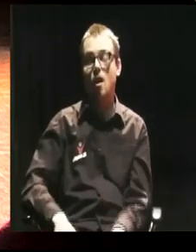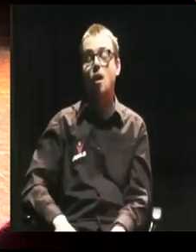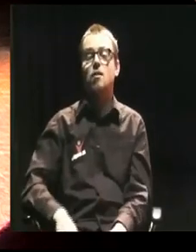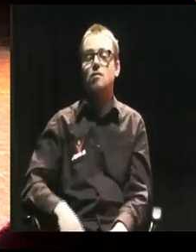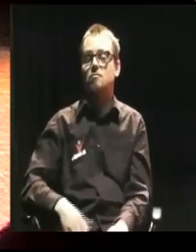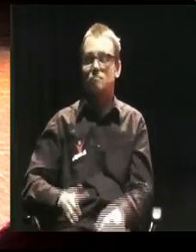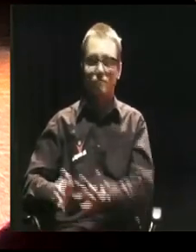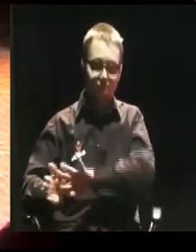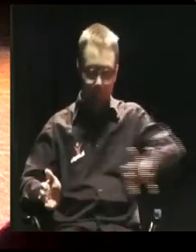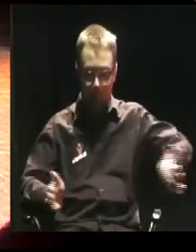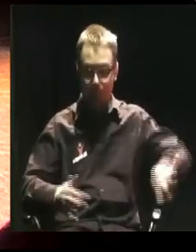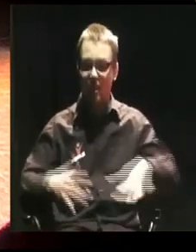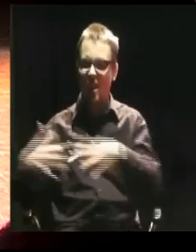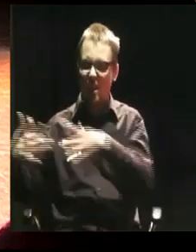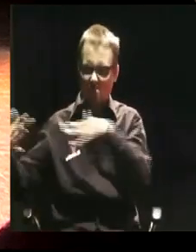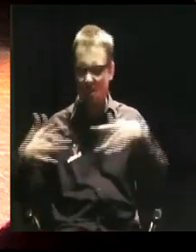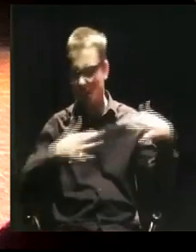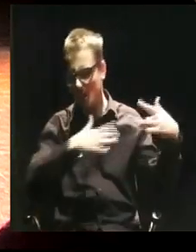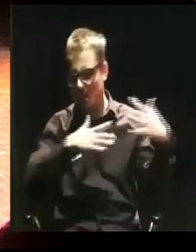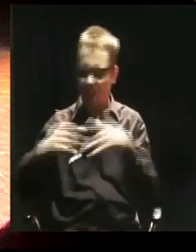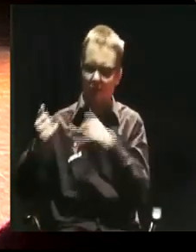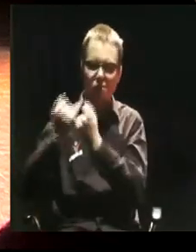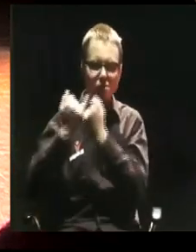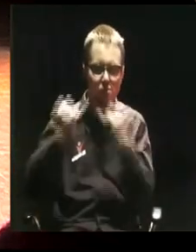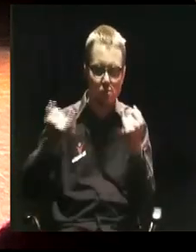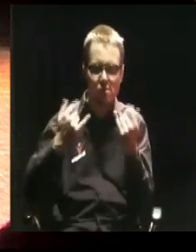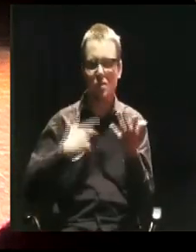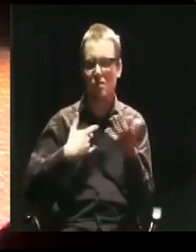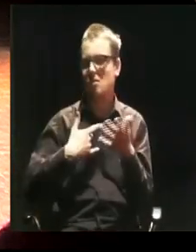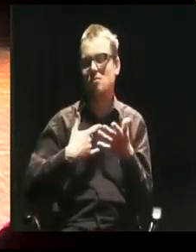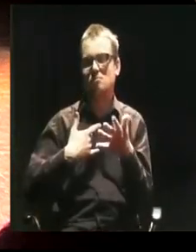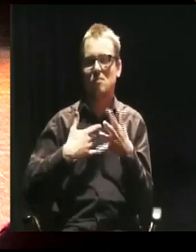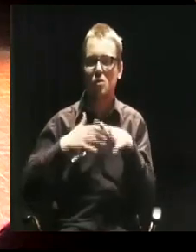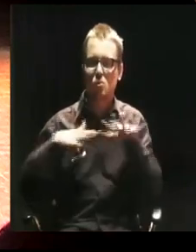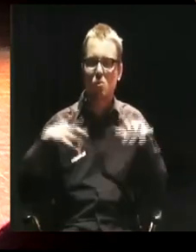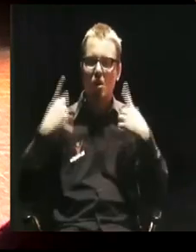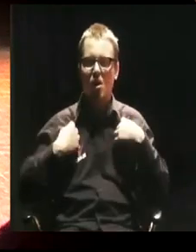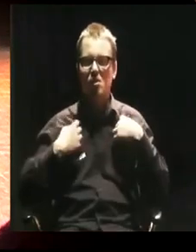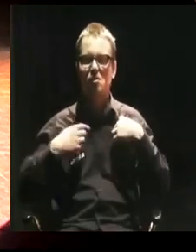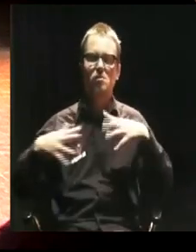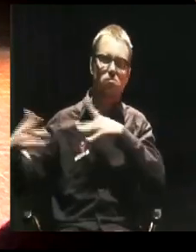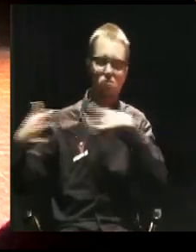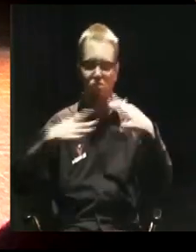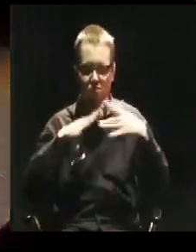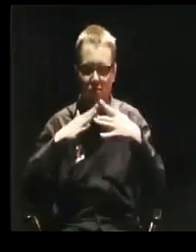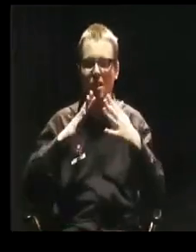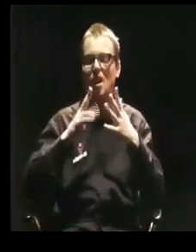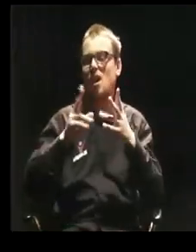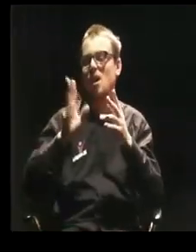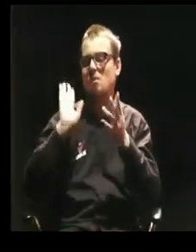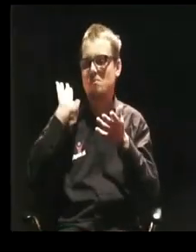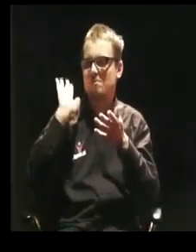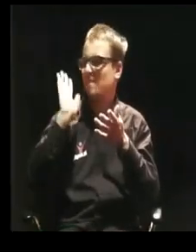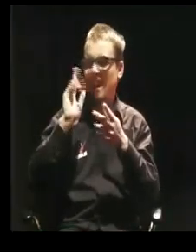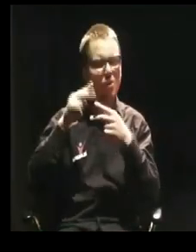po sprawie, tak? A naprawdę dużo ważniejszy w kontekście historycznym jest seks, pieniądze i morderstwa. O tym staramy się mówić, mimo że